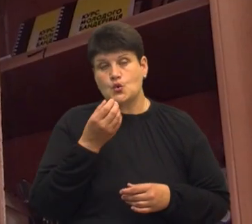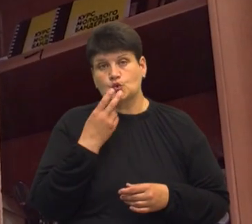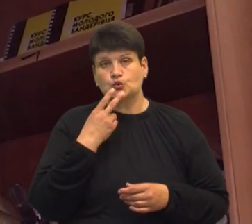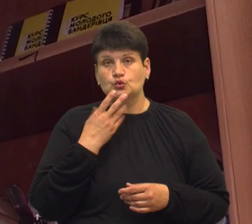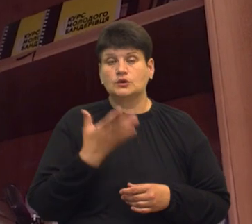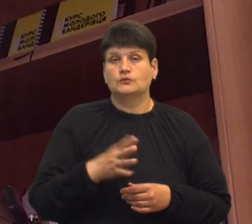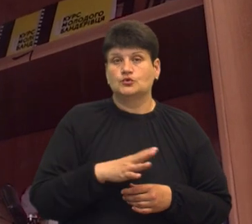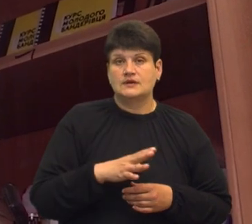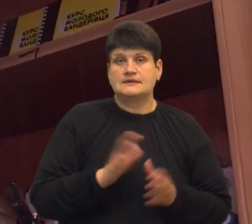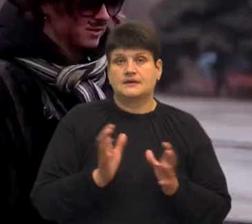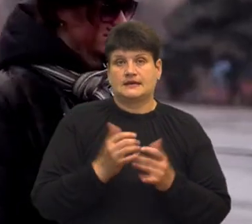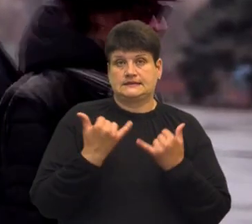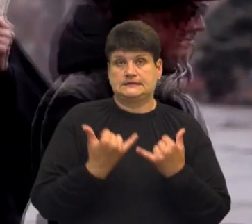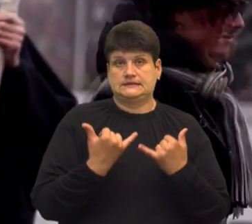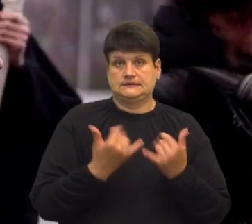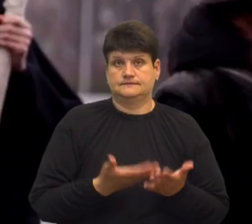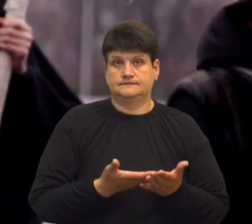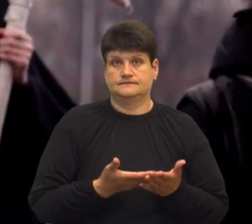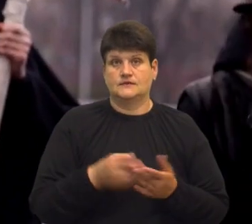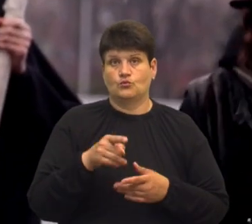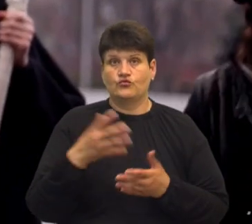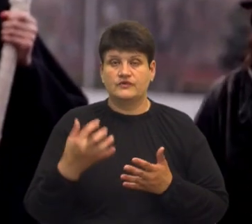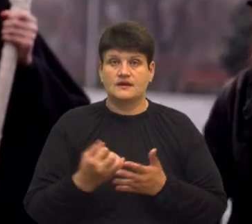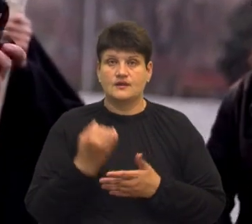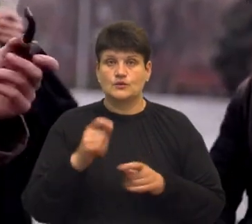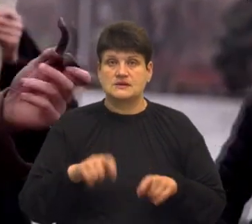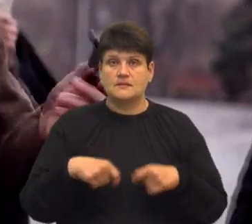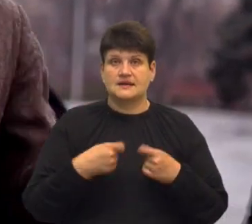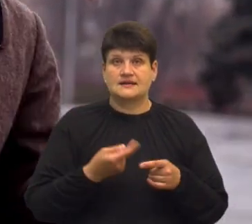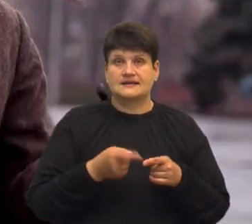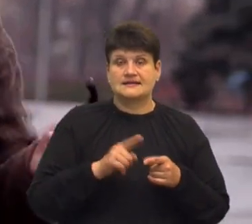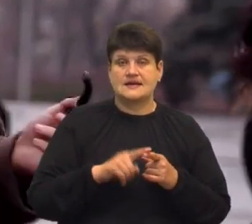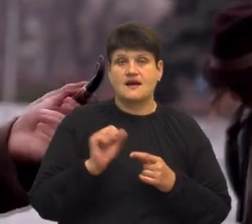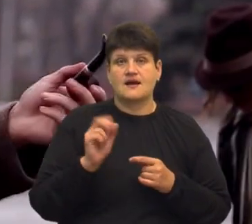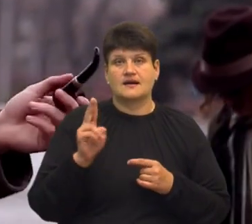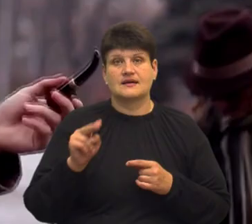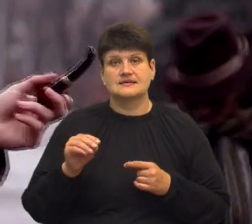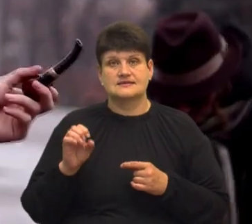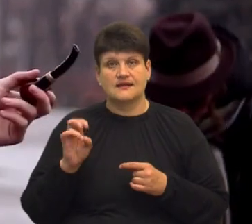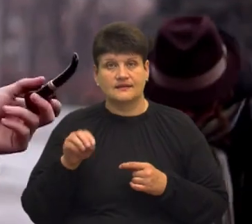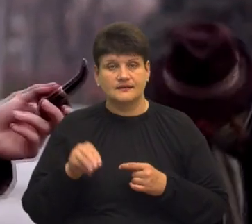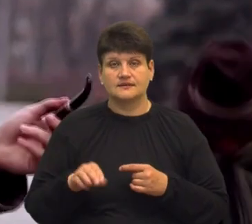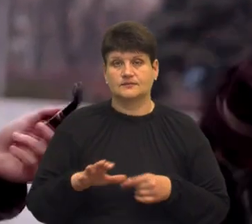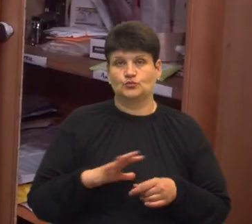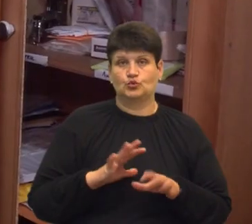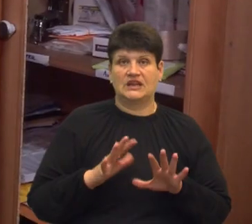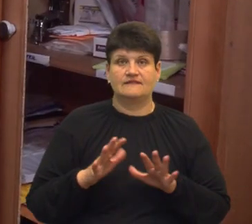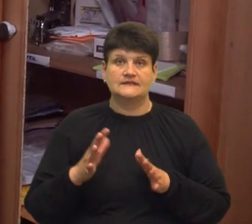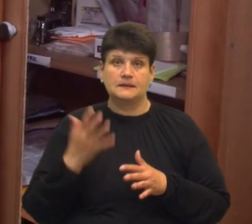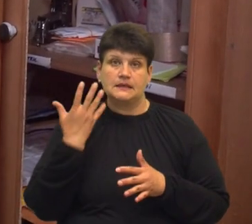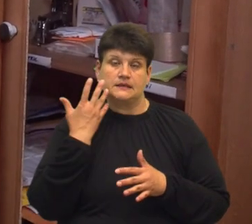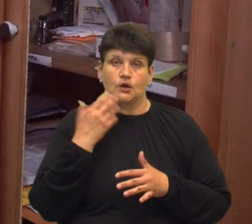досі, каже Оксана Семенець. Йому вдалося передати цей акцент. Були навіть випадки, коли він